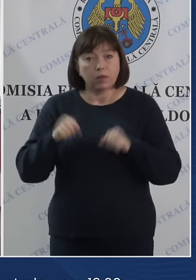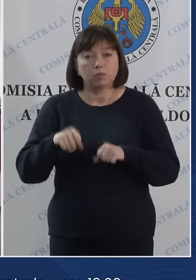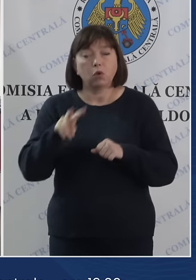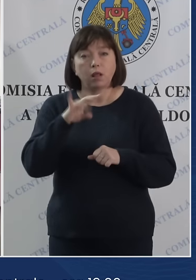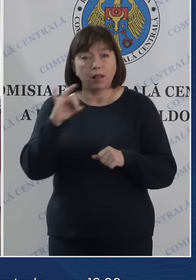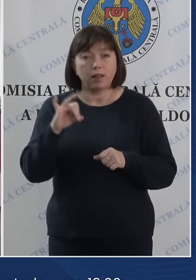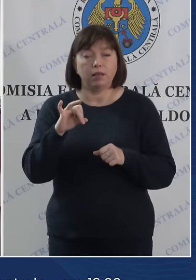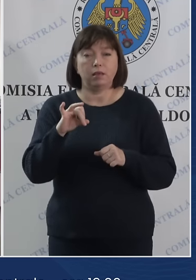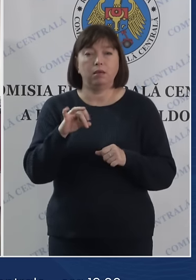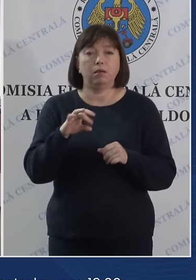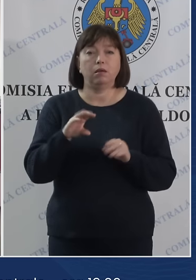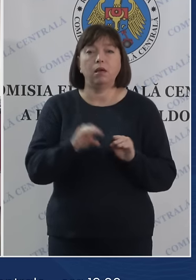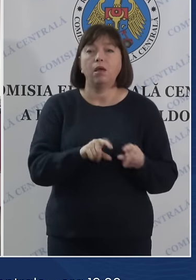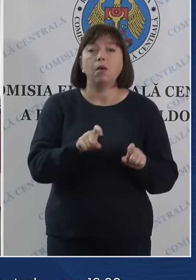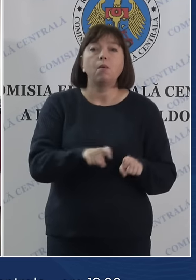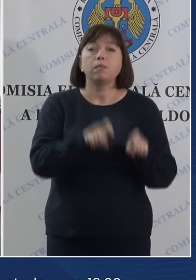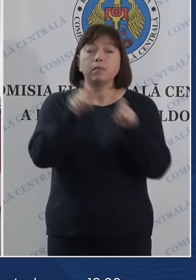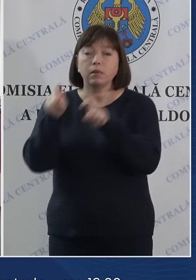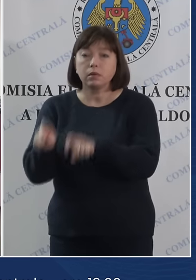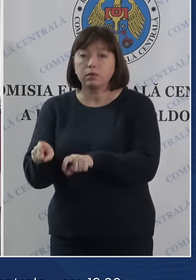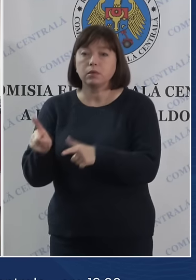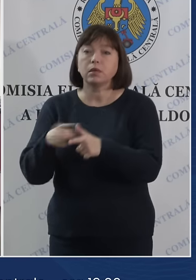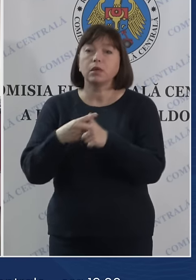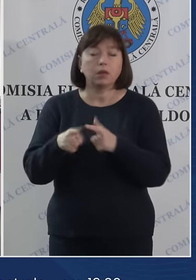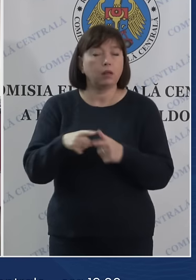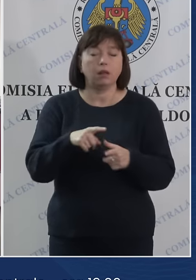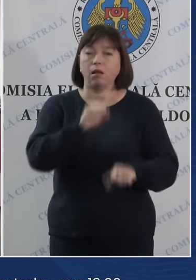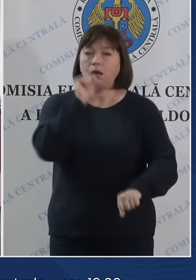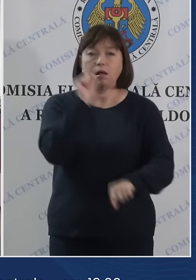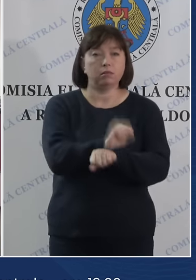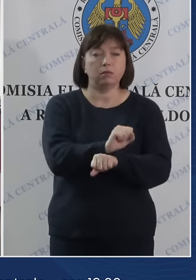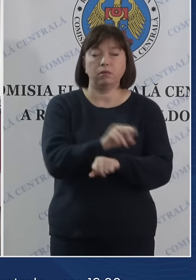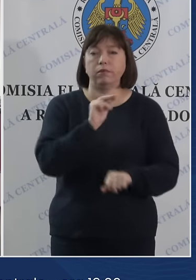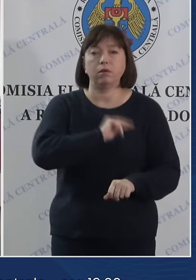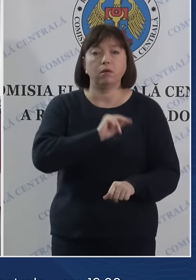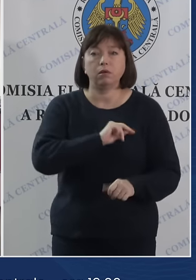fie reamplasată sau totuși a sistat activitatea?